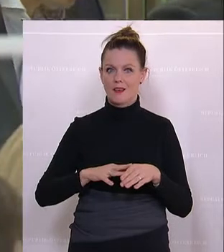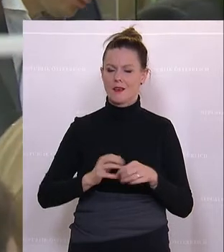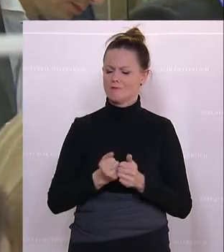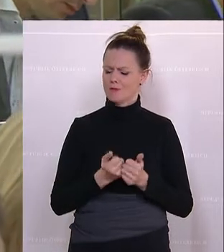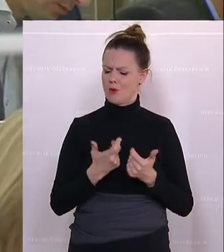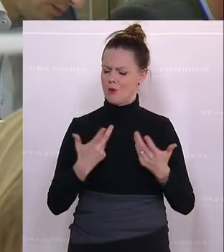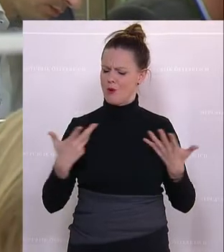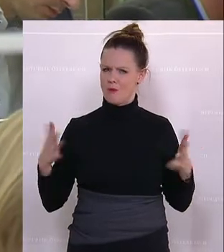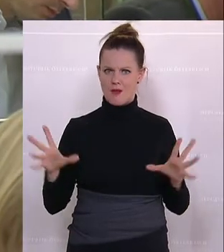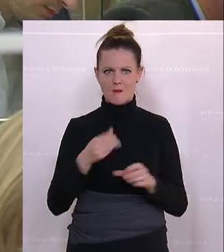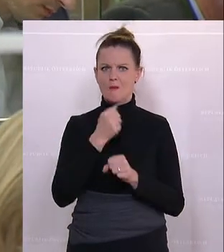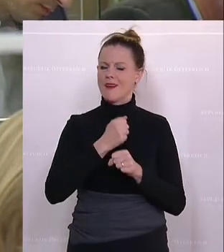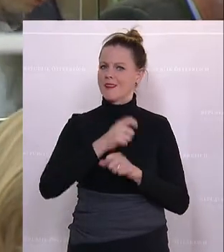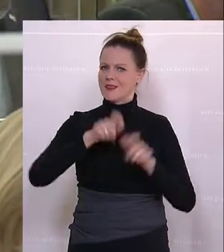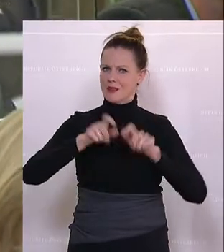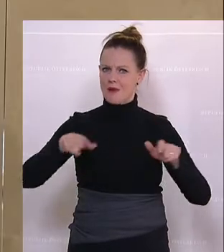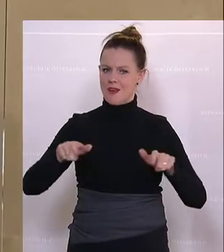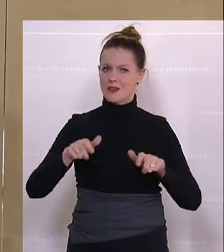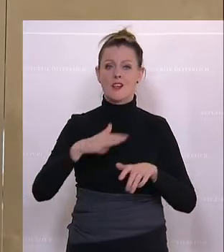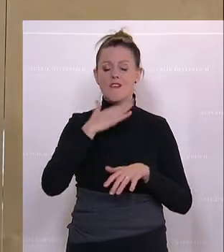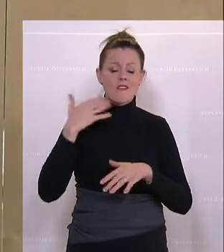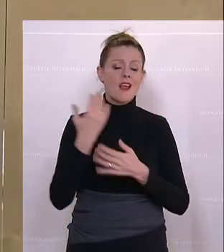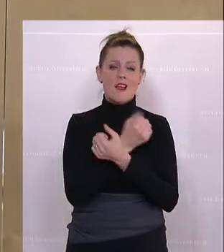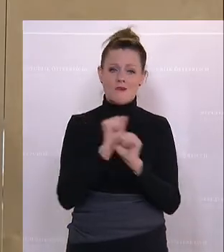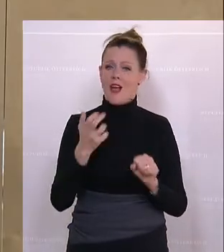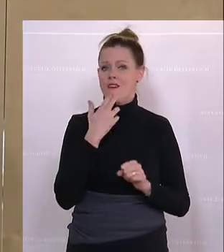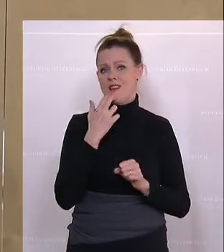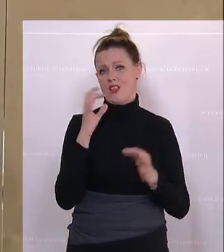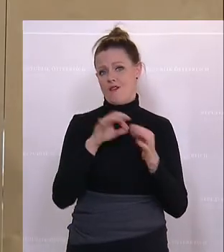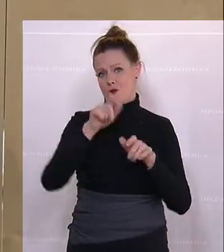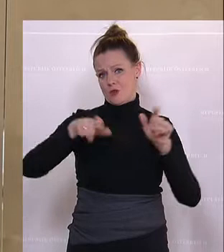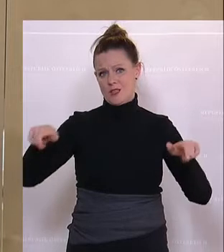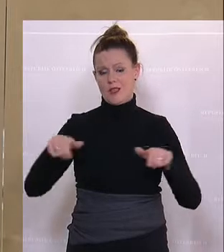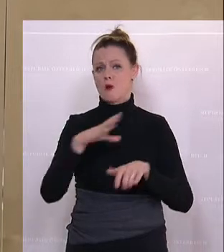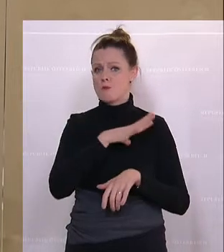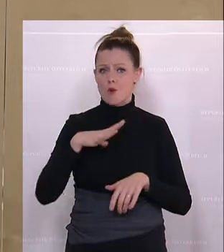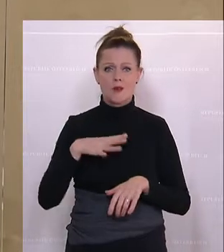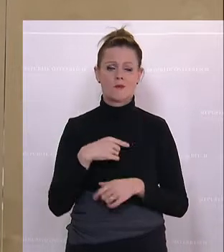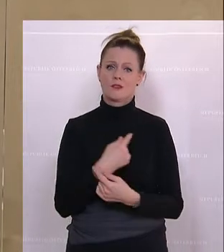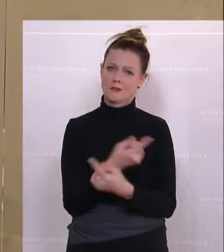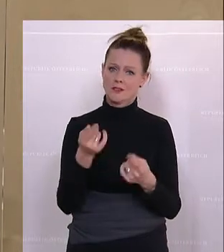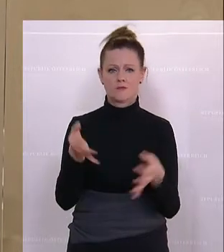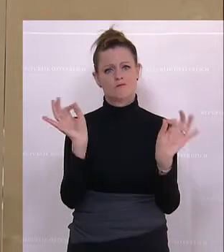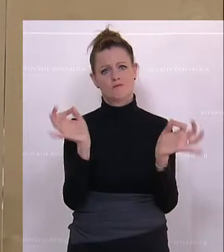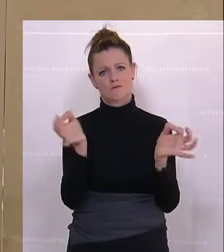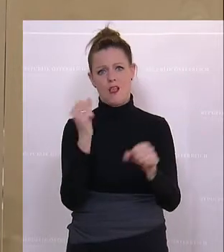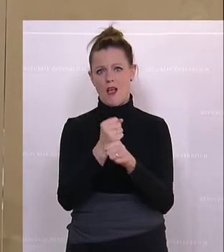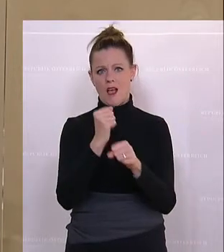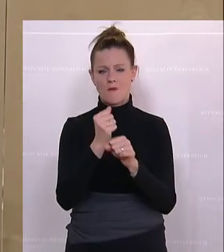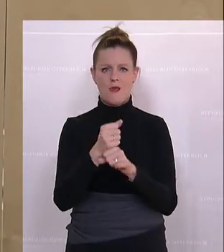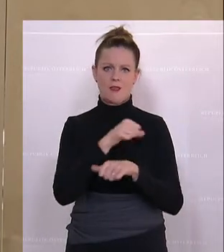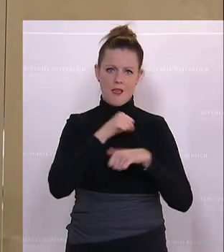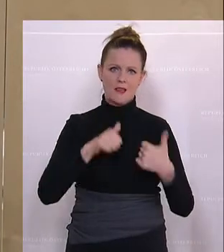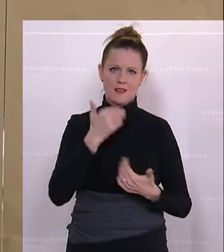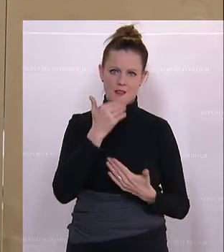Mitarbeiterinnen und Mitarbeitern, mit vielen freiwilligen Funktionären, mit den Bürgermeistern. Sie leisten eine hervorragende Arbeit. Einen herzlichen Dank dafür.